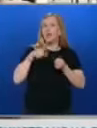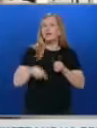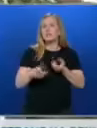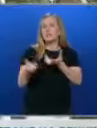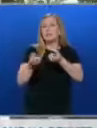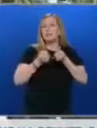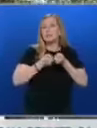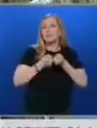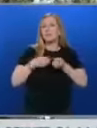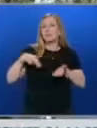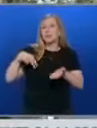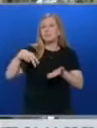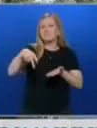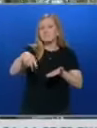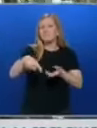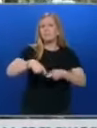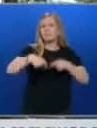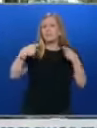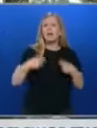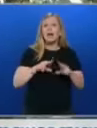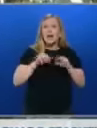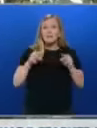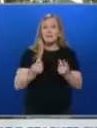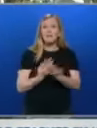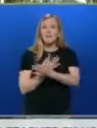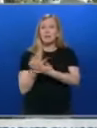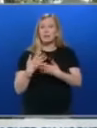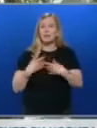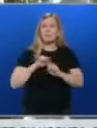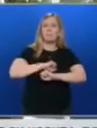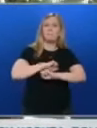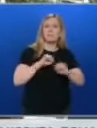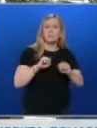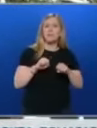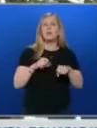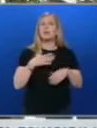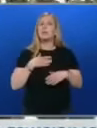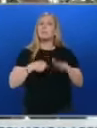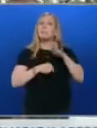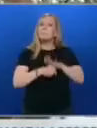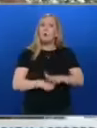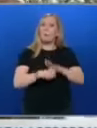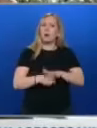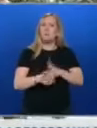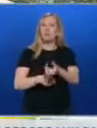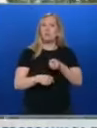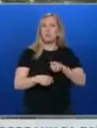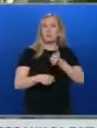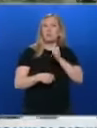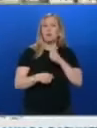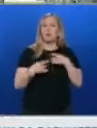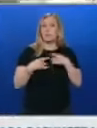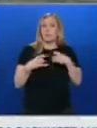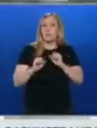запасите. Казват, че в тревата има мини. Страх ни е да ходим там. Има помпа и оттам може да се налее вода, но ни е страх.